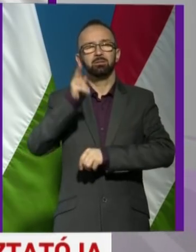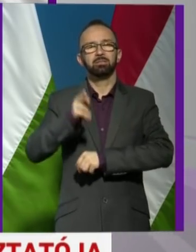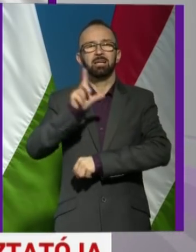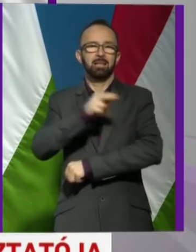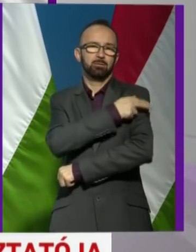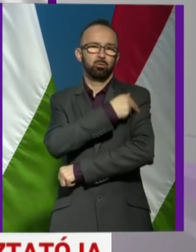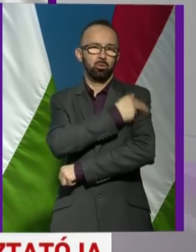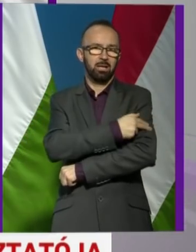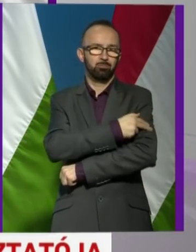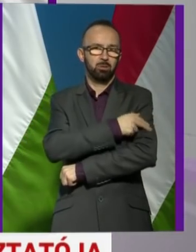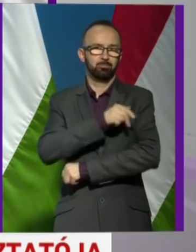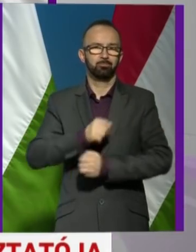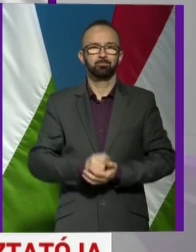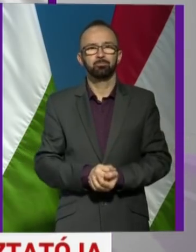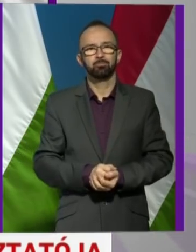kórházban.